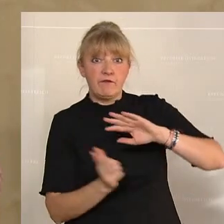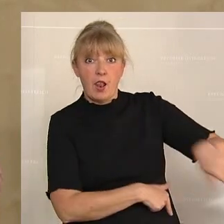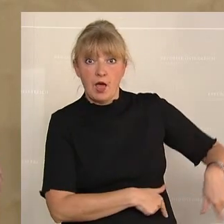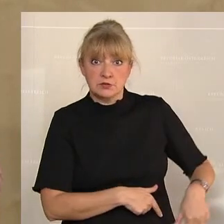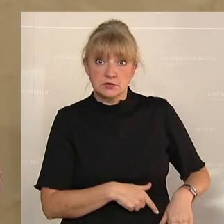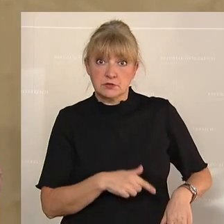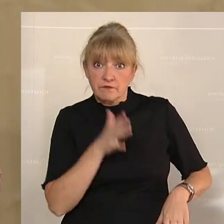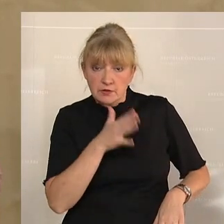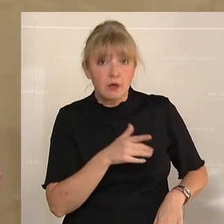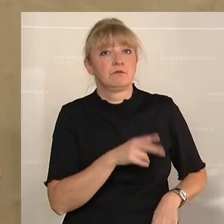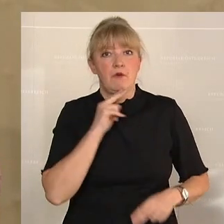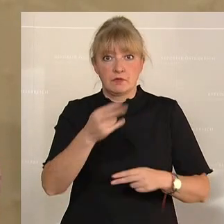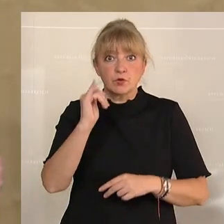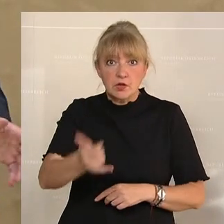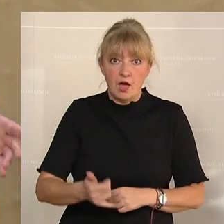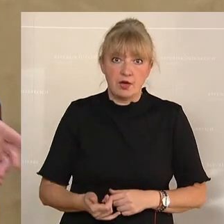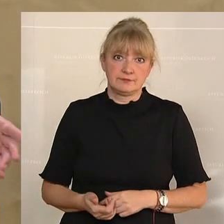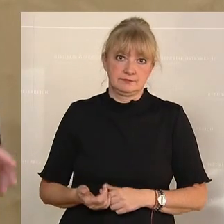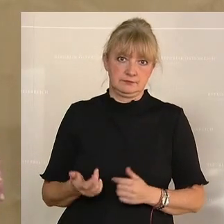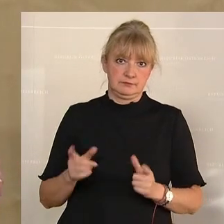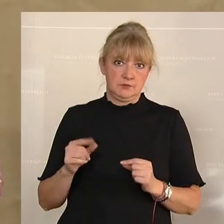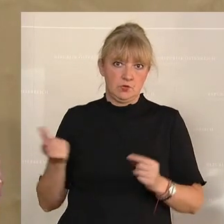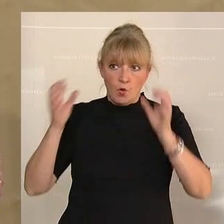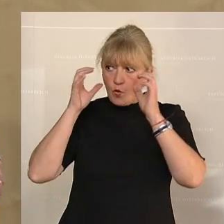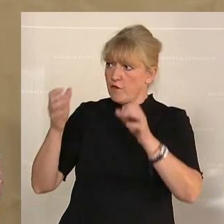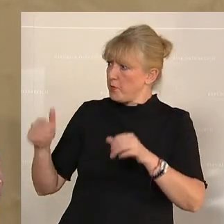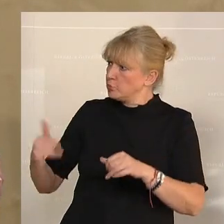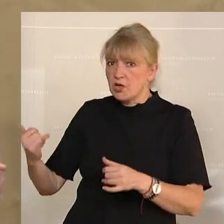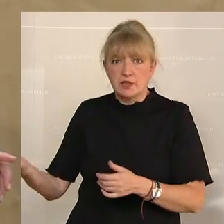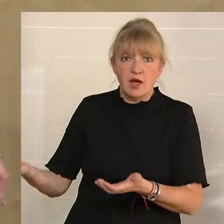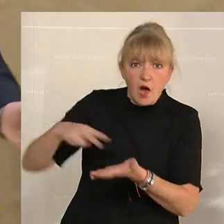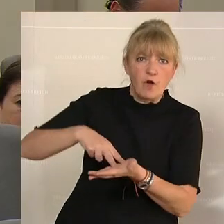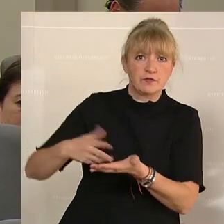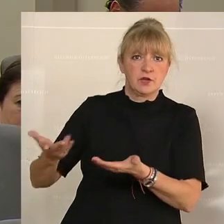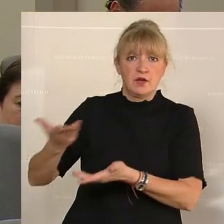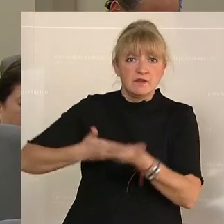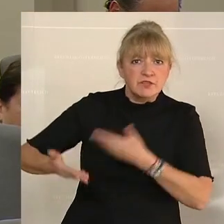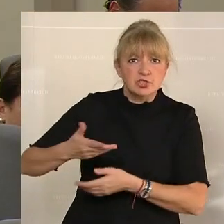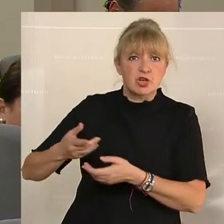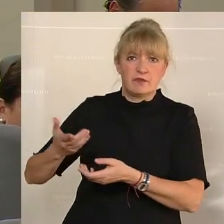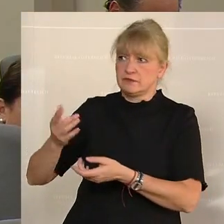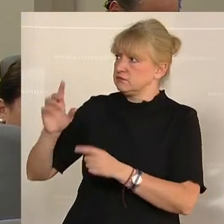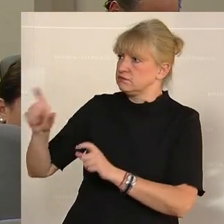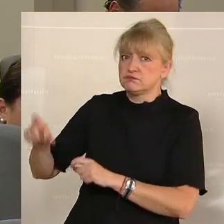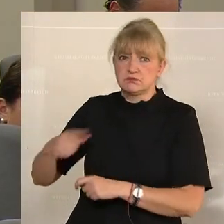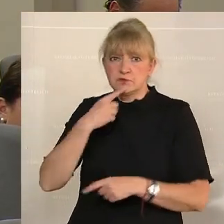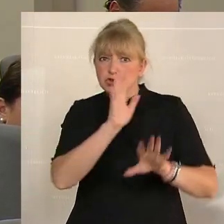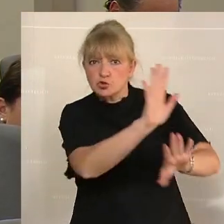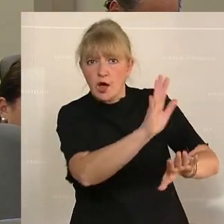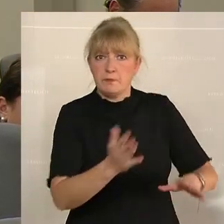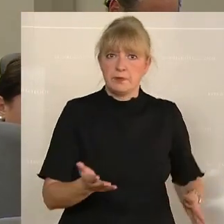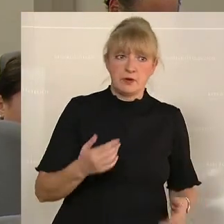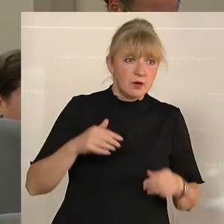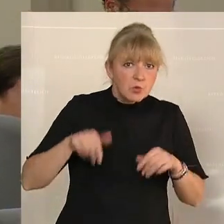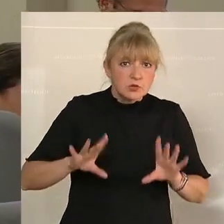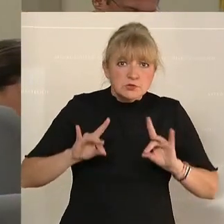passieren. Dann muss ja bei der ÖVP irgendwann einmal einer aufstehen, vielleicht einer von der Wirtschaftskommer, wie Herr Koff und sagen, ey, Burschen, stopp, wir müssen jetzt